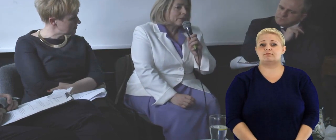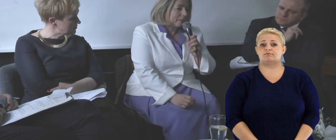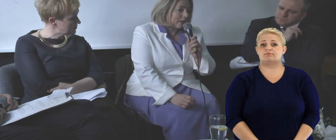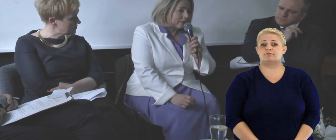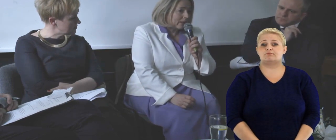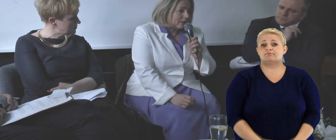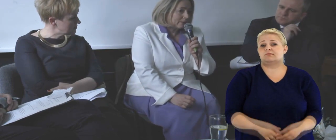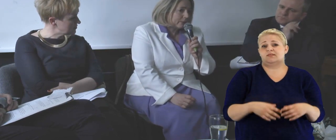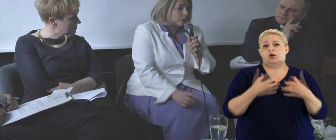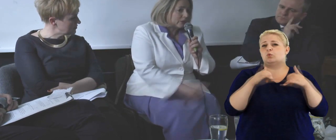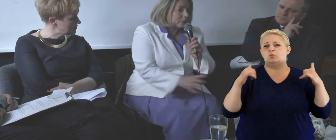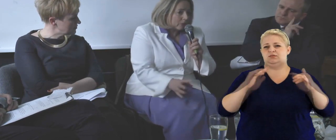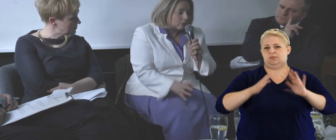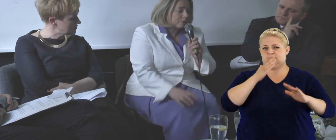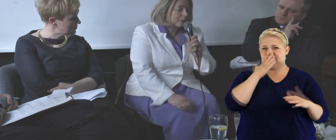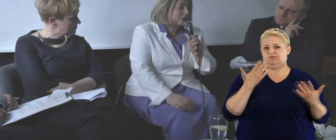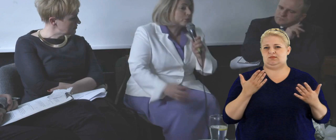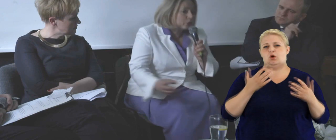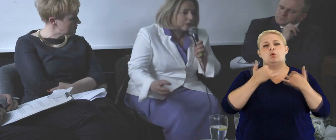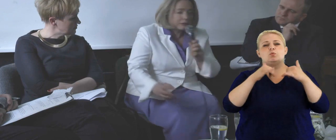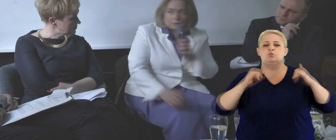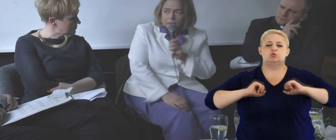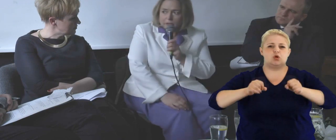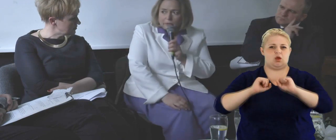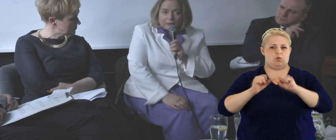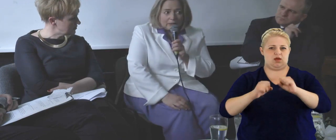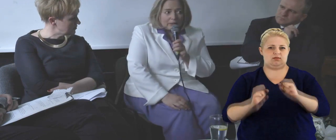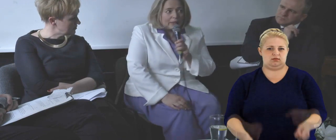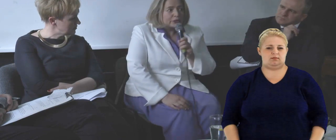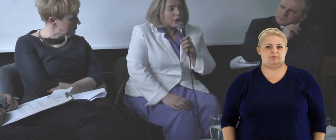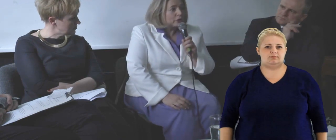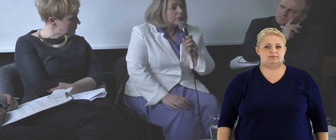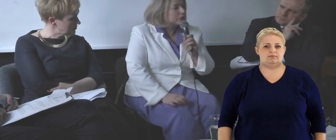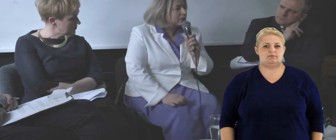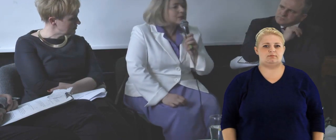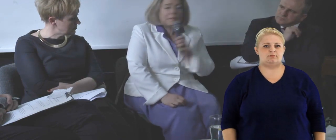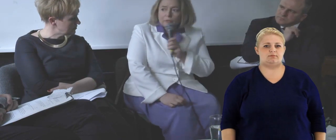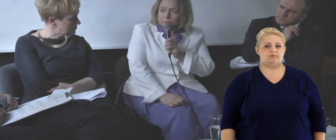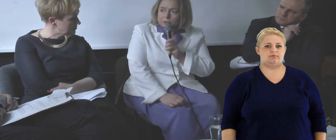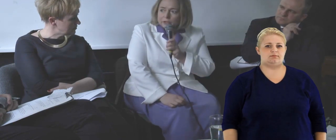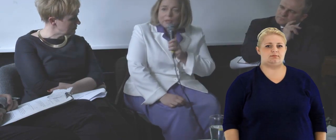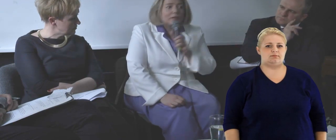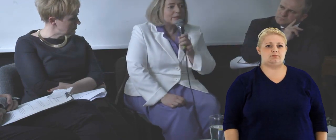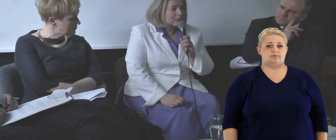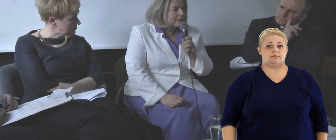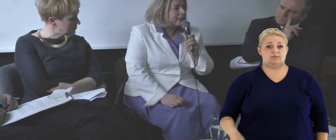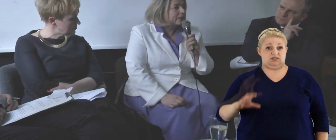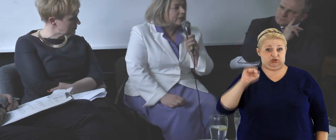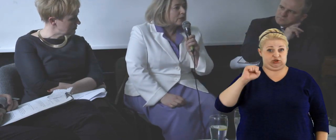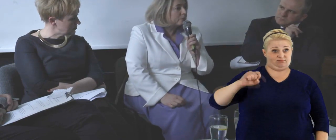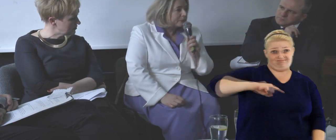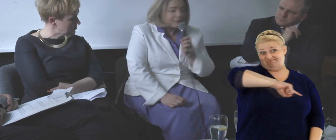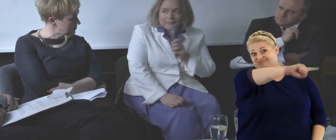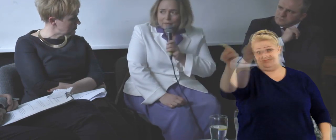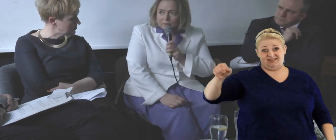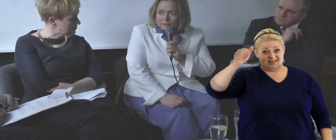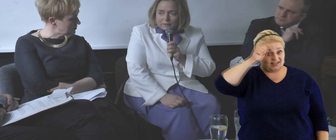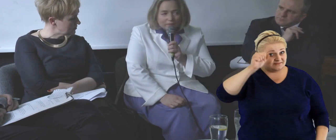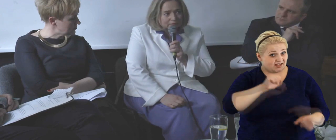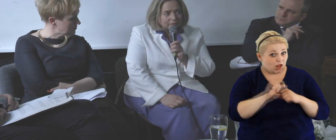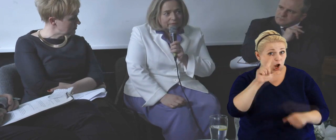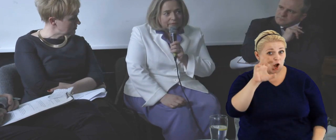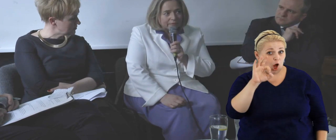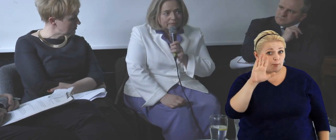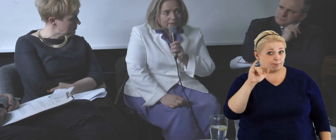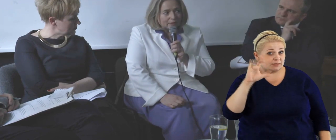na stanowienie prawa, w różny sposób, poprzez różne formy działania, czy oni wszyscy mają być nazywani lobbystami?